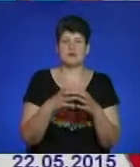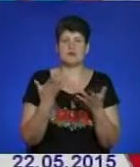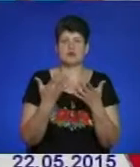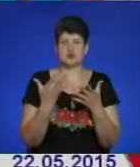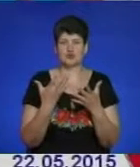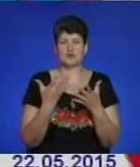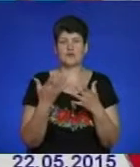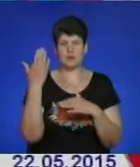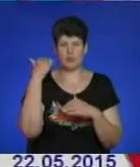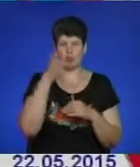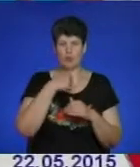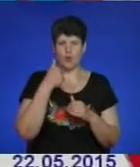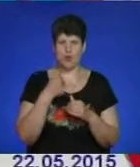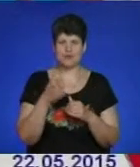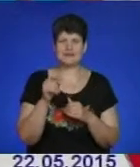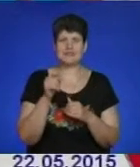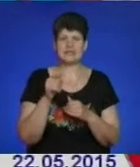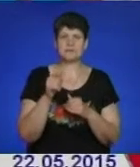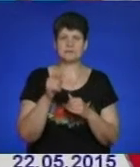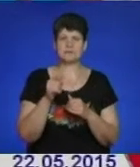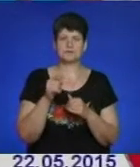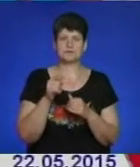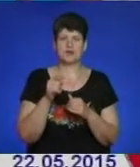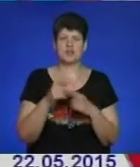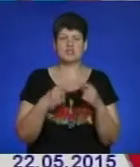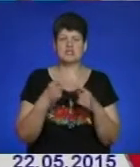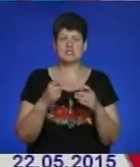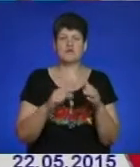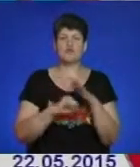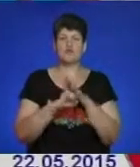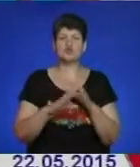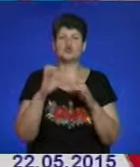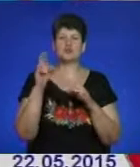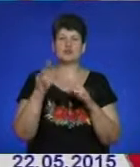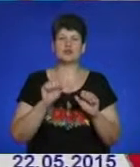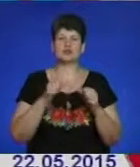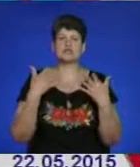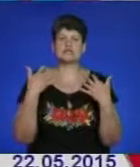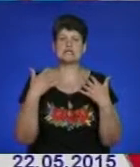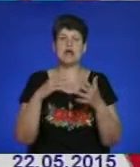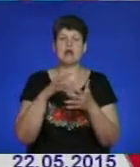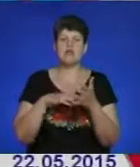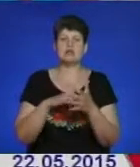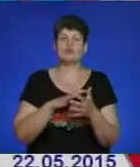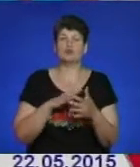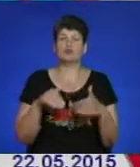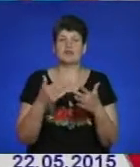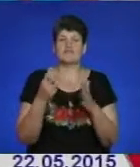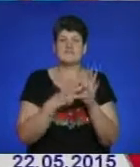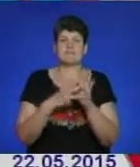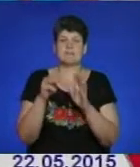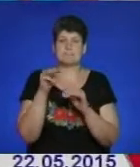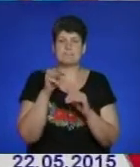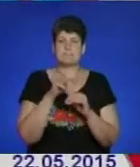Якщо взяти до увагу, минулого року, лише через фонд соціального страхування, з тим чого втрату працездатності було виділено 8 млн 149